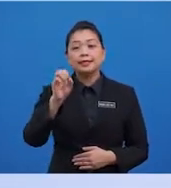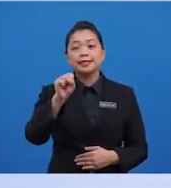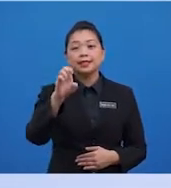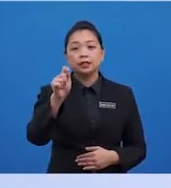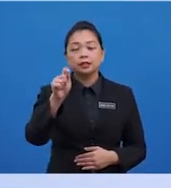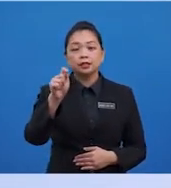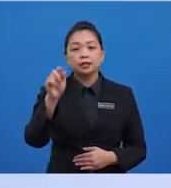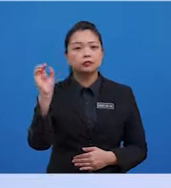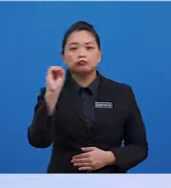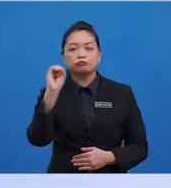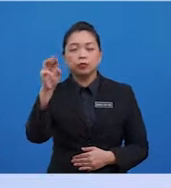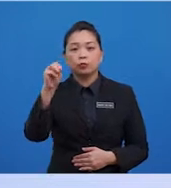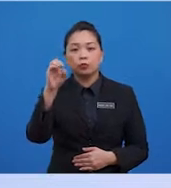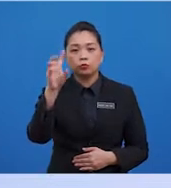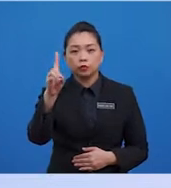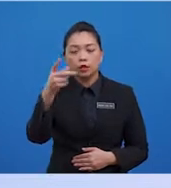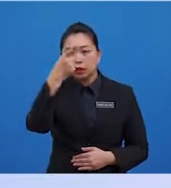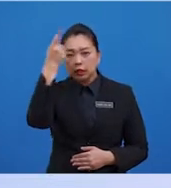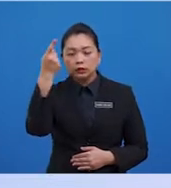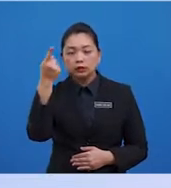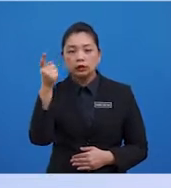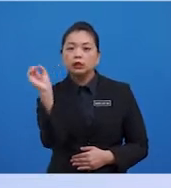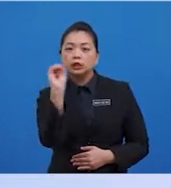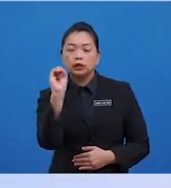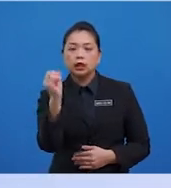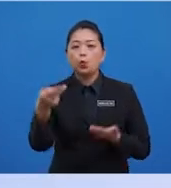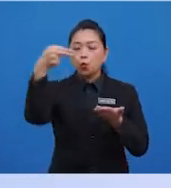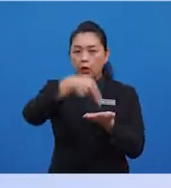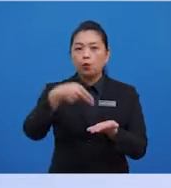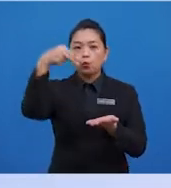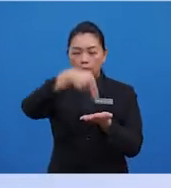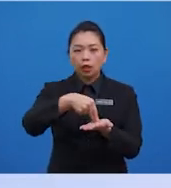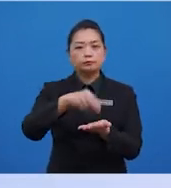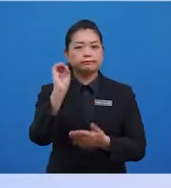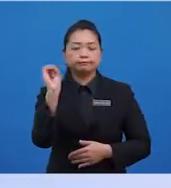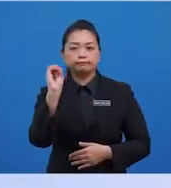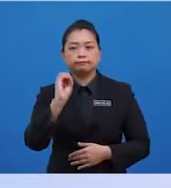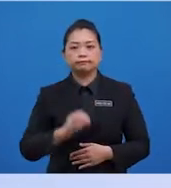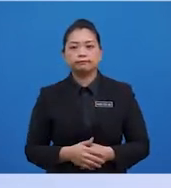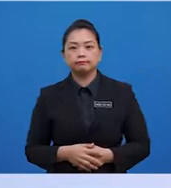tiada mood. kerana tidak ada cerapan yang berulang.